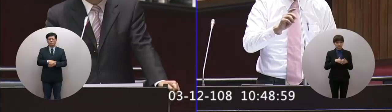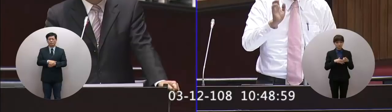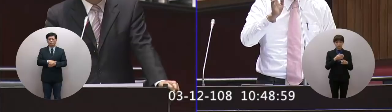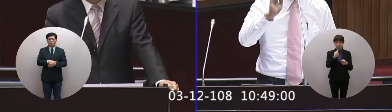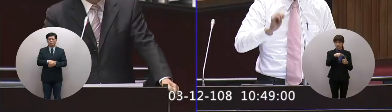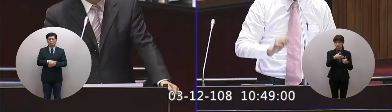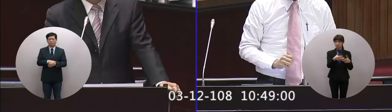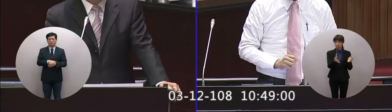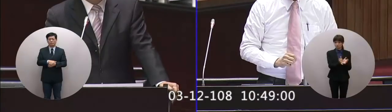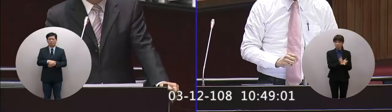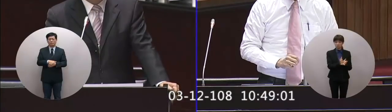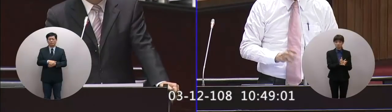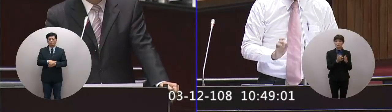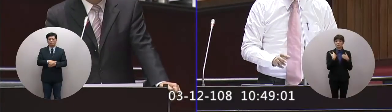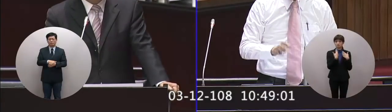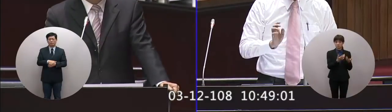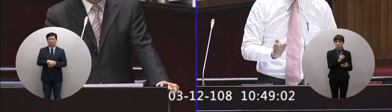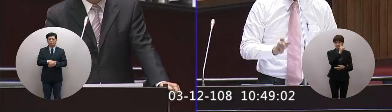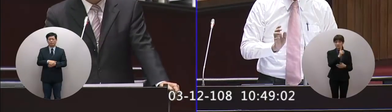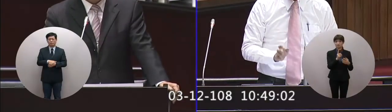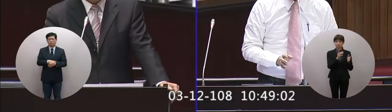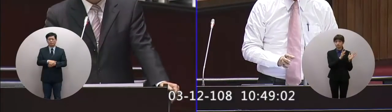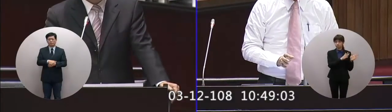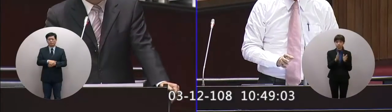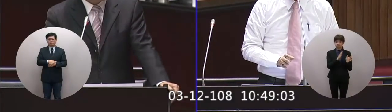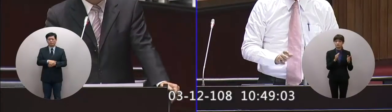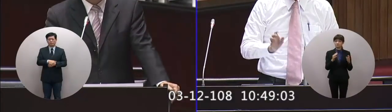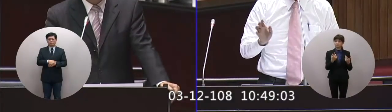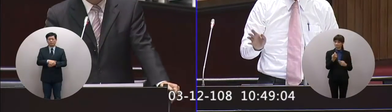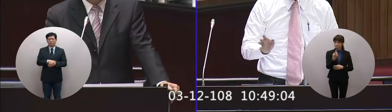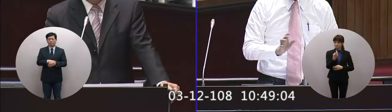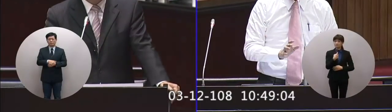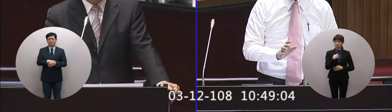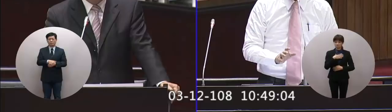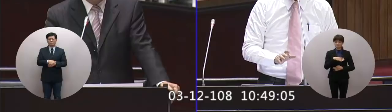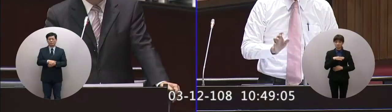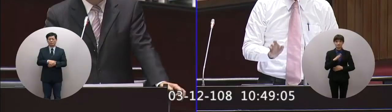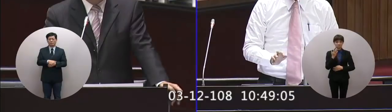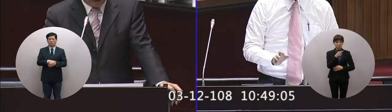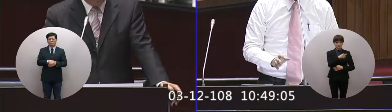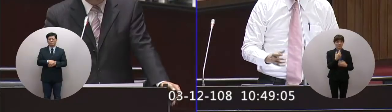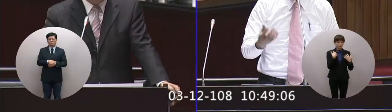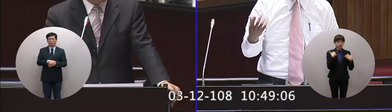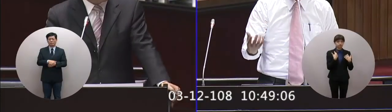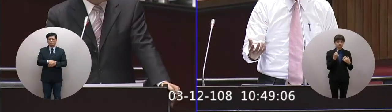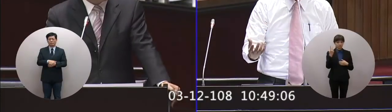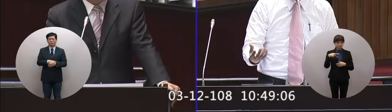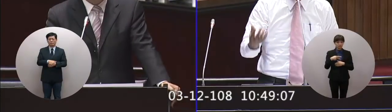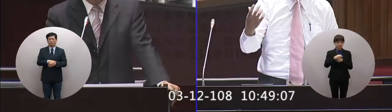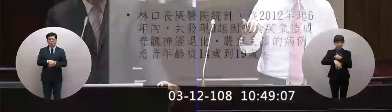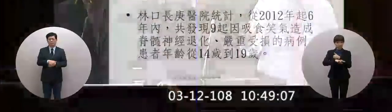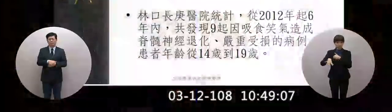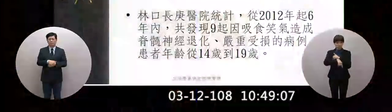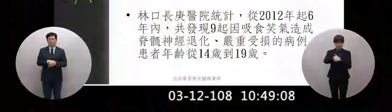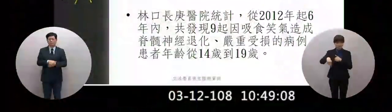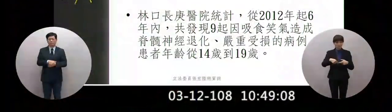你單純的可以去處理不過教育部應該可以主動去跨部會的請大家來這個校企這種